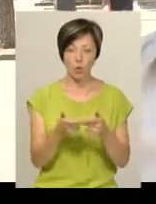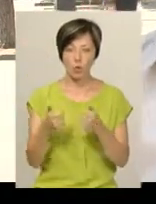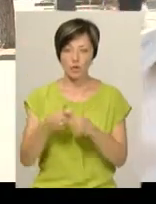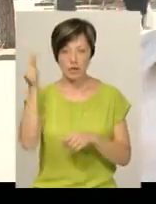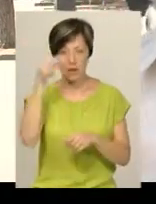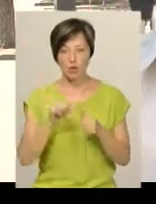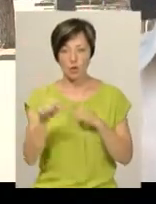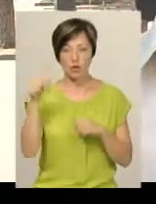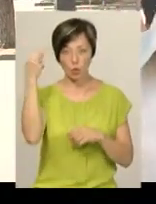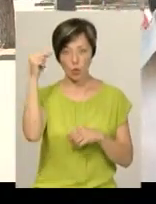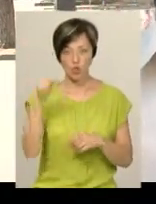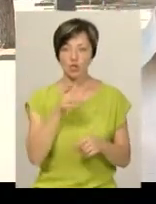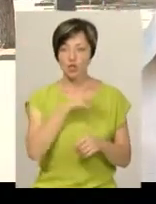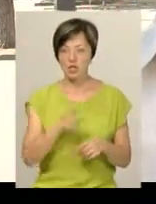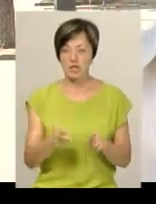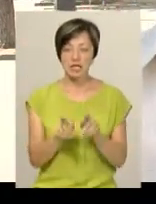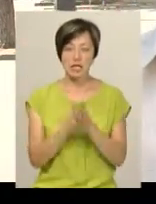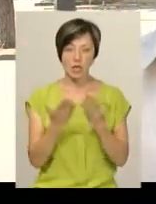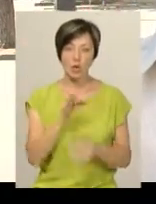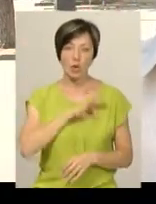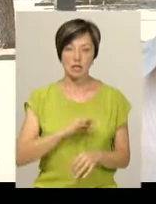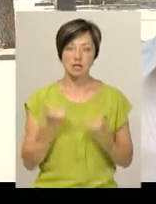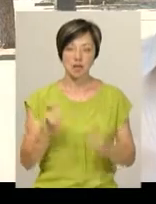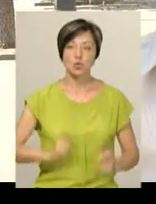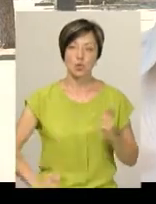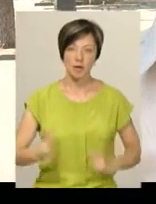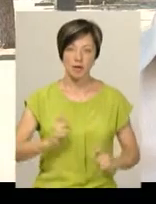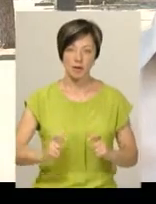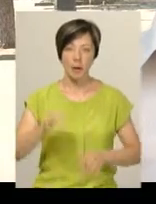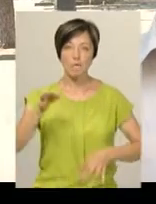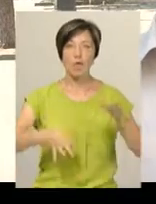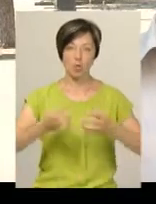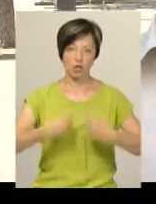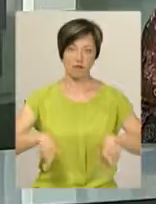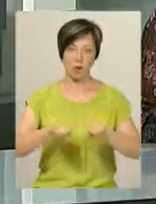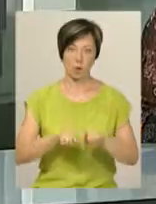позаурочний час. Крім цього, ця книга буде корисна дуже для студентів природних факультетів.